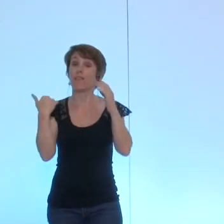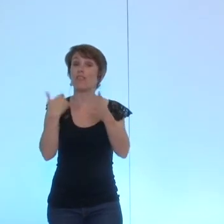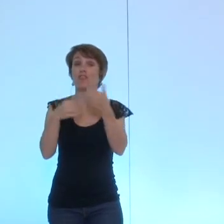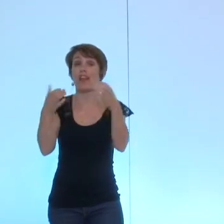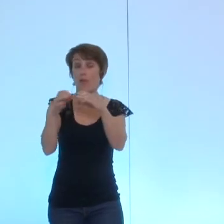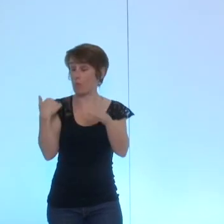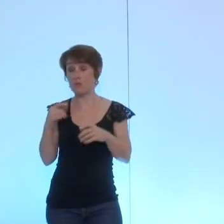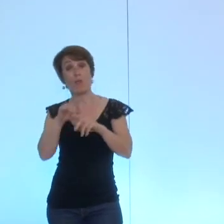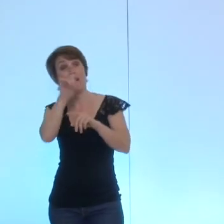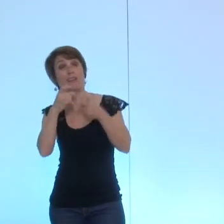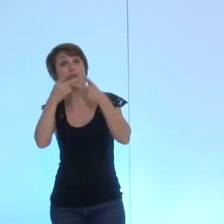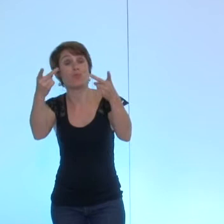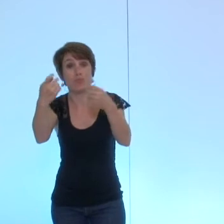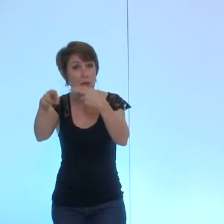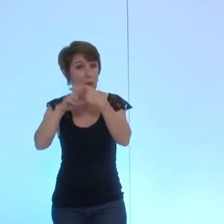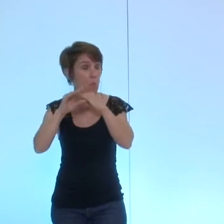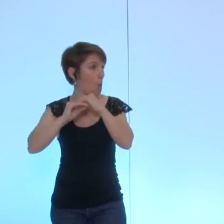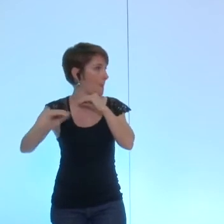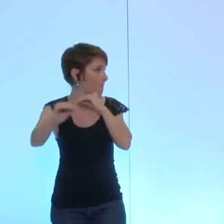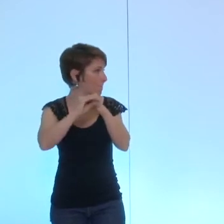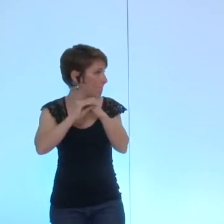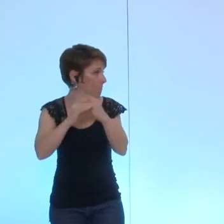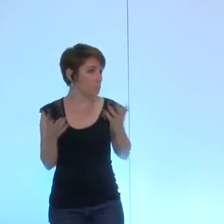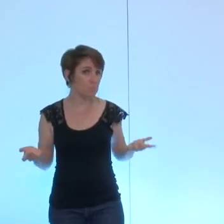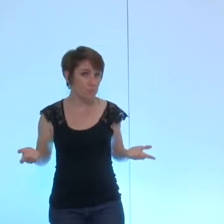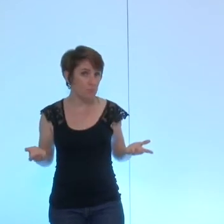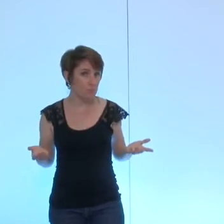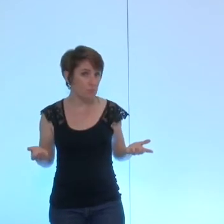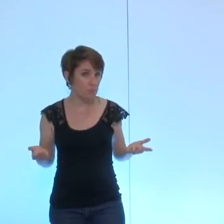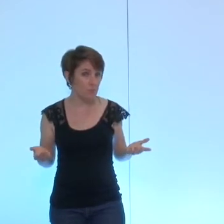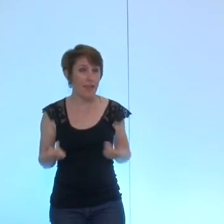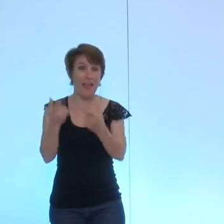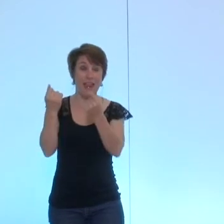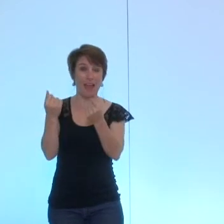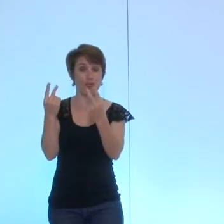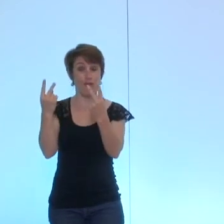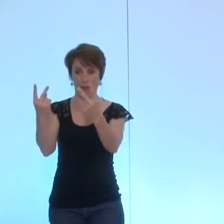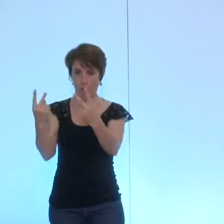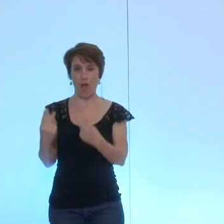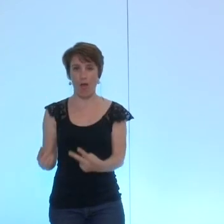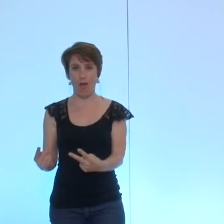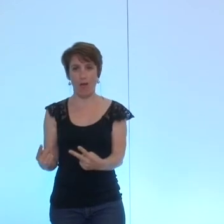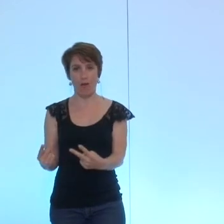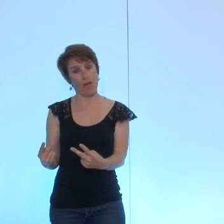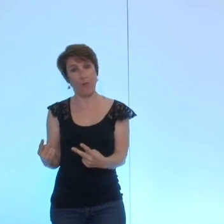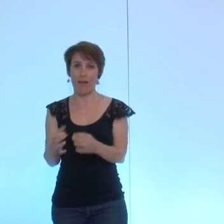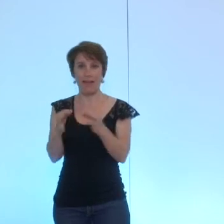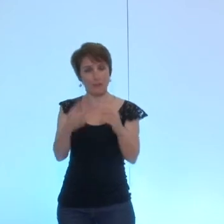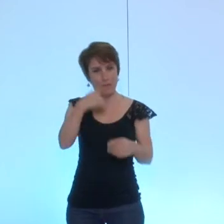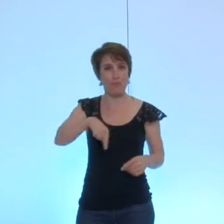réponse on voit bien que moins ça vaut de l'argent mieux c'est du point de vue de la ville